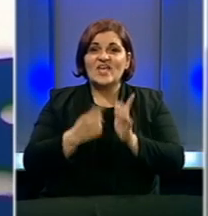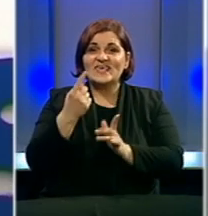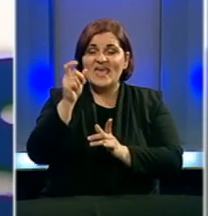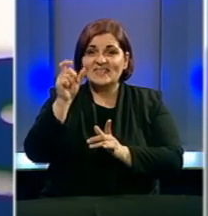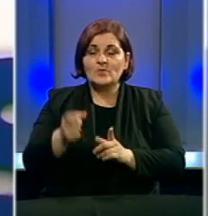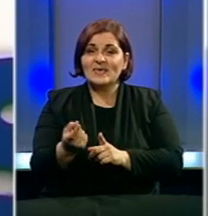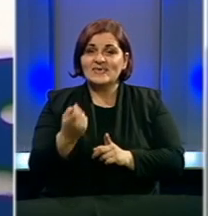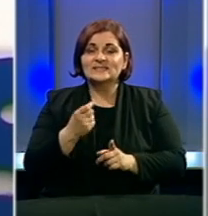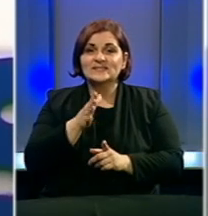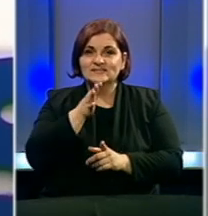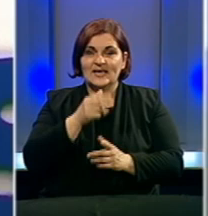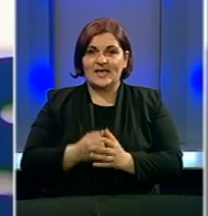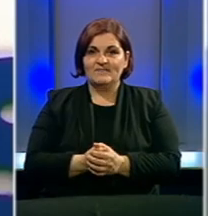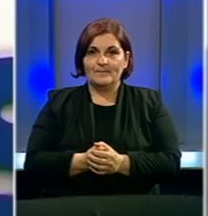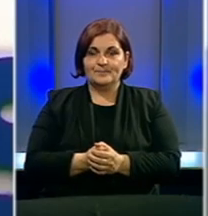jedna osoba je iz Sarajeva.